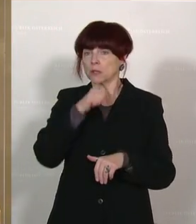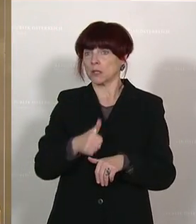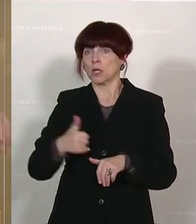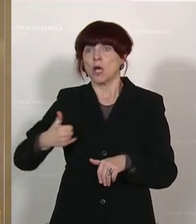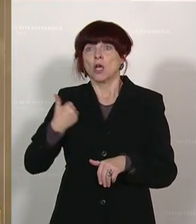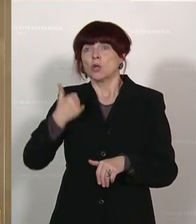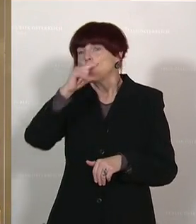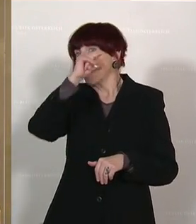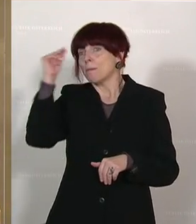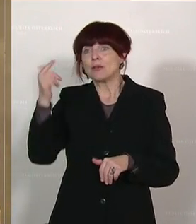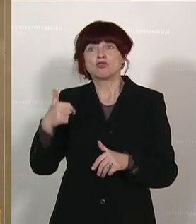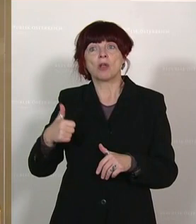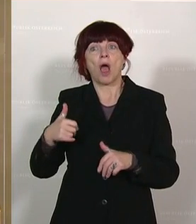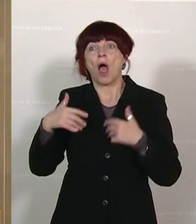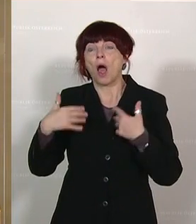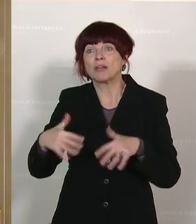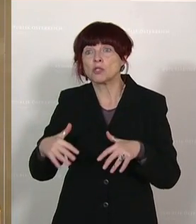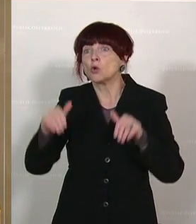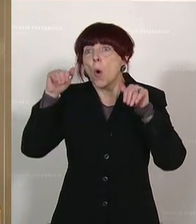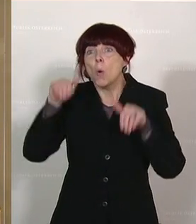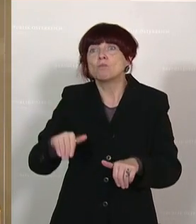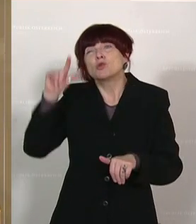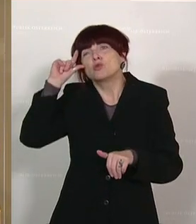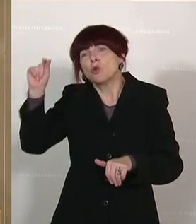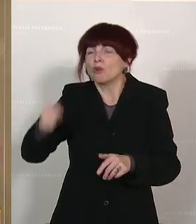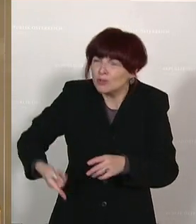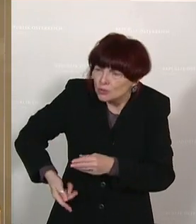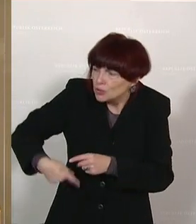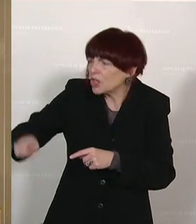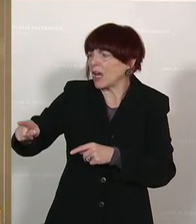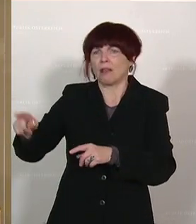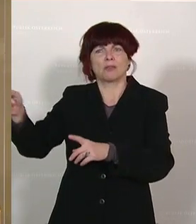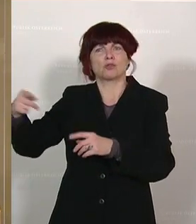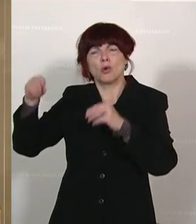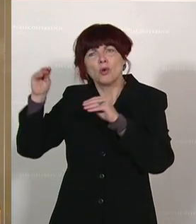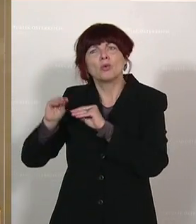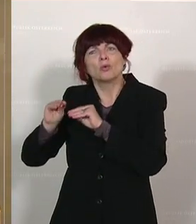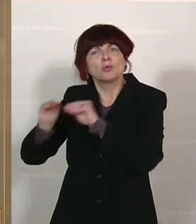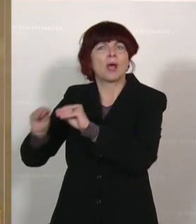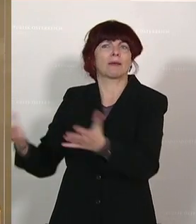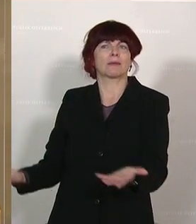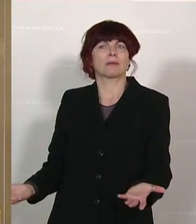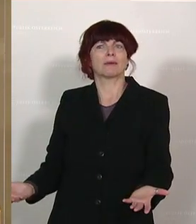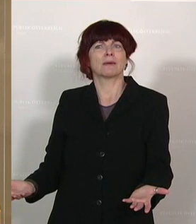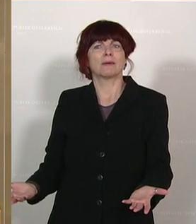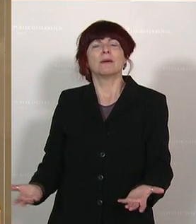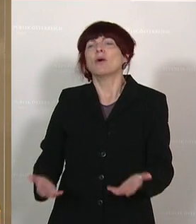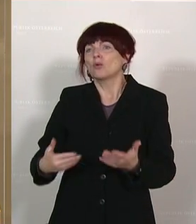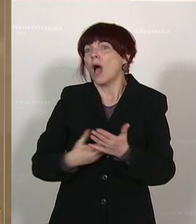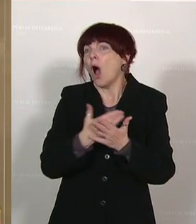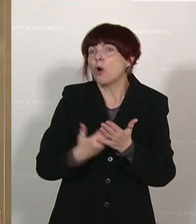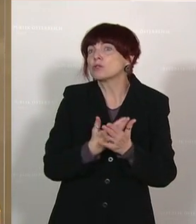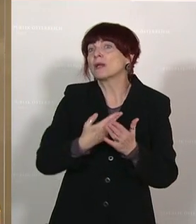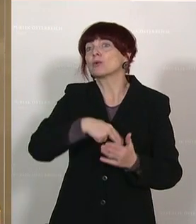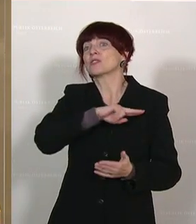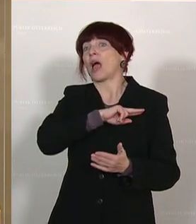dann müssen sofort Qualifizierungsmaßnahmen greifen, sofort Schulungsmaßnahmen greifen. Und da hat die Abschaffung der Ausbildungsgarantie, die ja